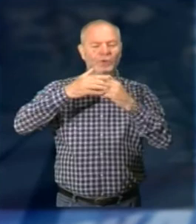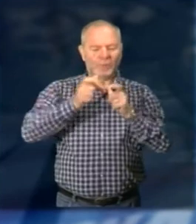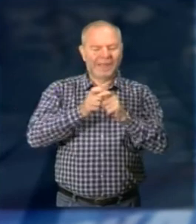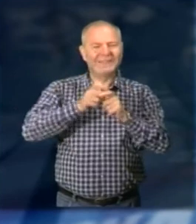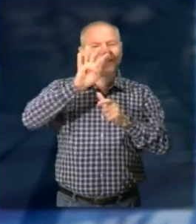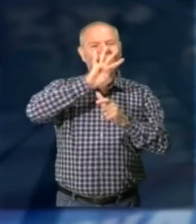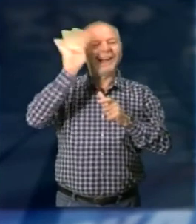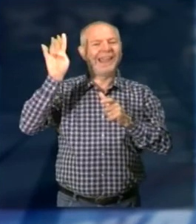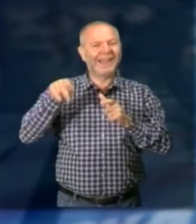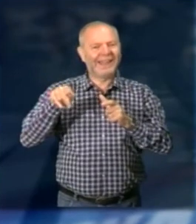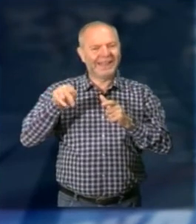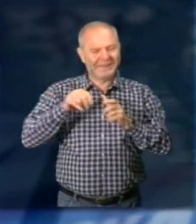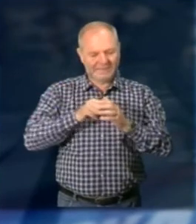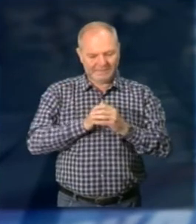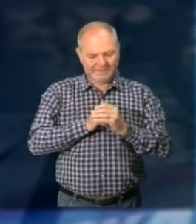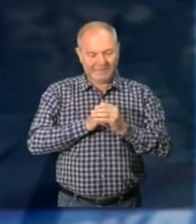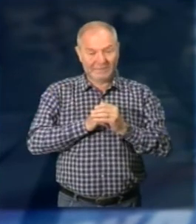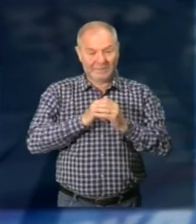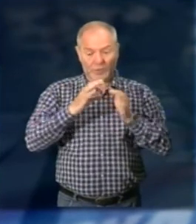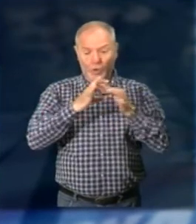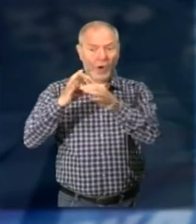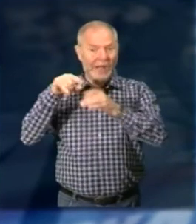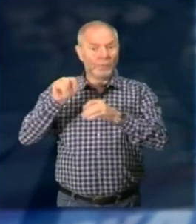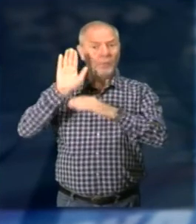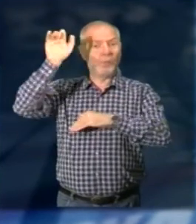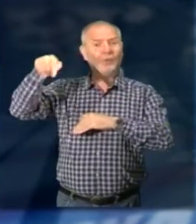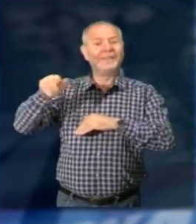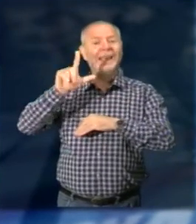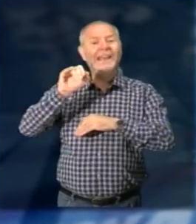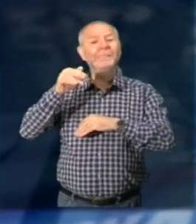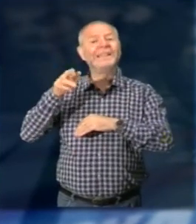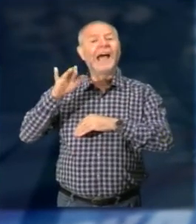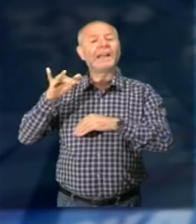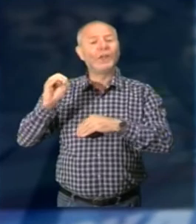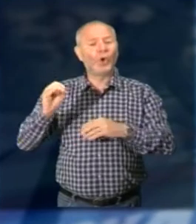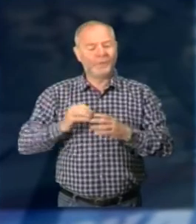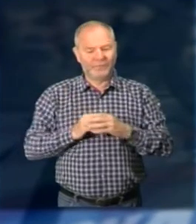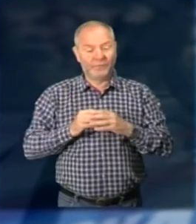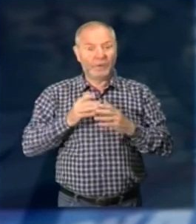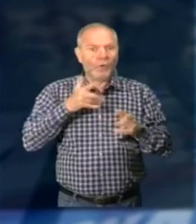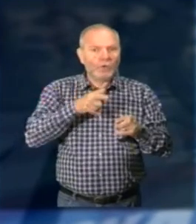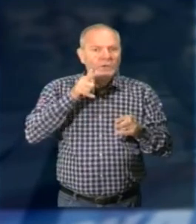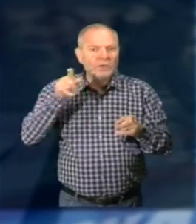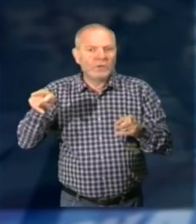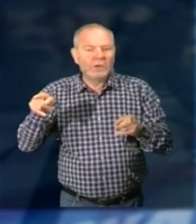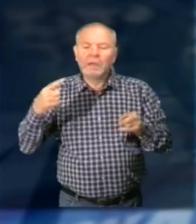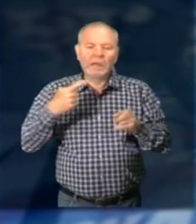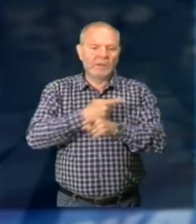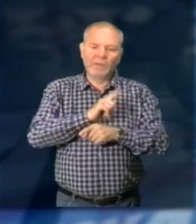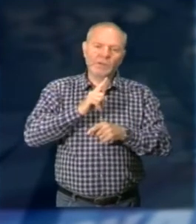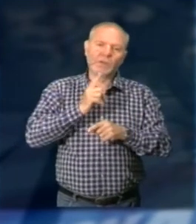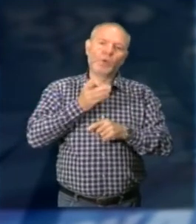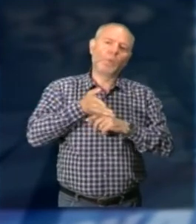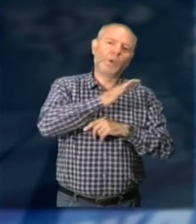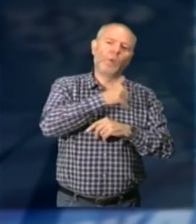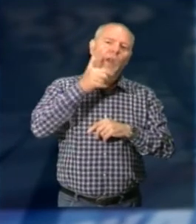montagna che sorvasta il paese vigezzino di Re Ed è collegata al limidario Si era sudopensato a Manuela Si trattava invece delle povere